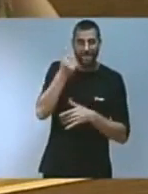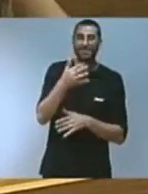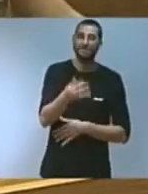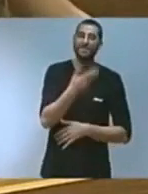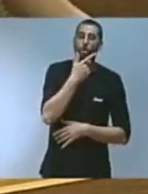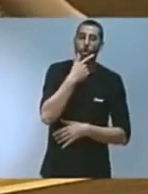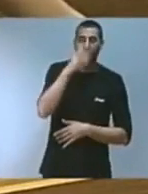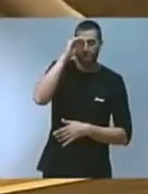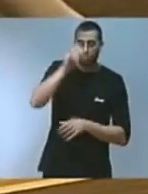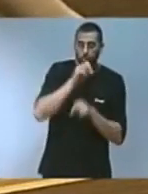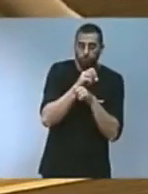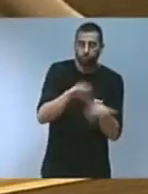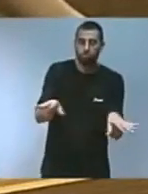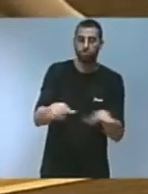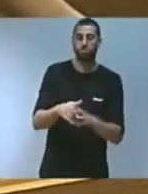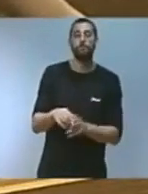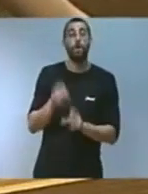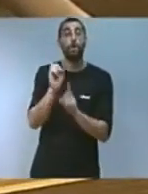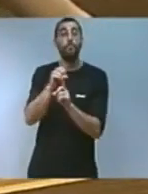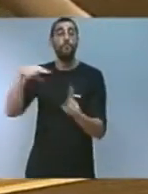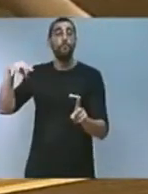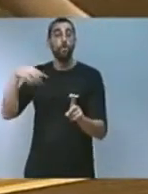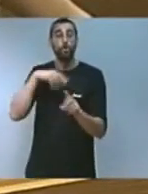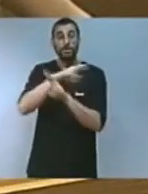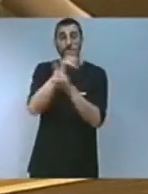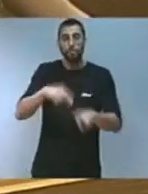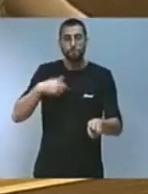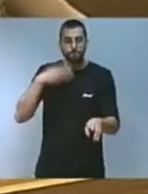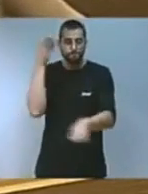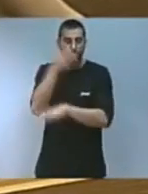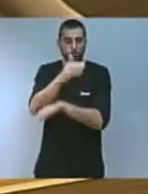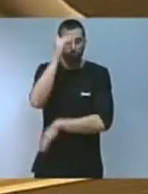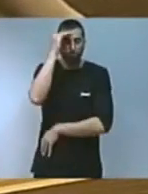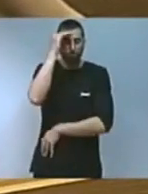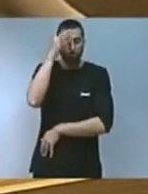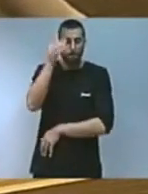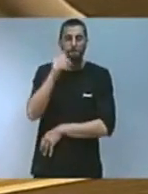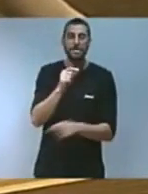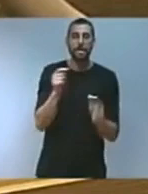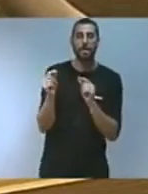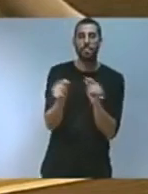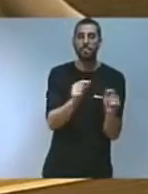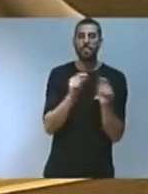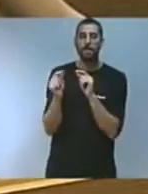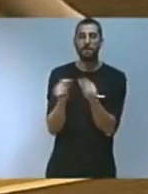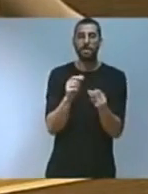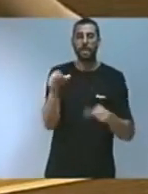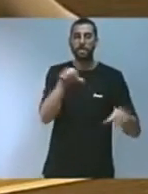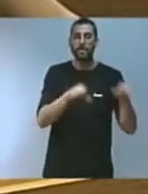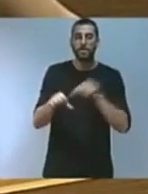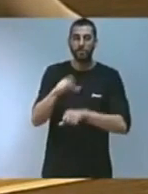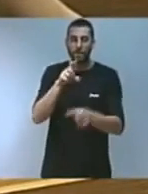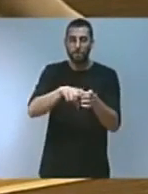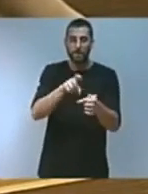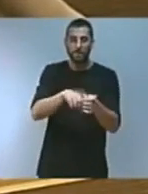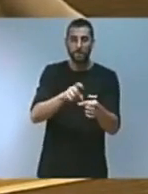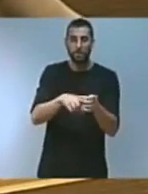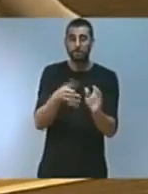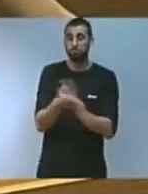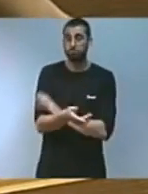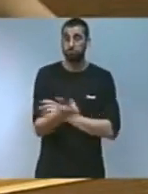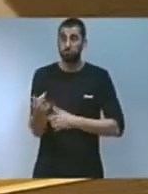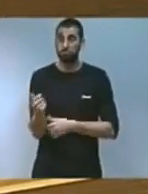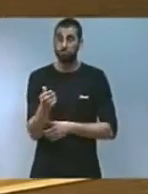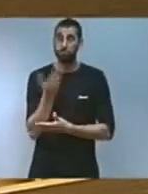present en tots els foros internacionals, escoltant i participant dels debats científics i atraent fons i finançament per a inversions en projectes d